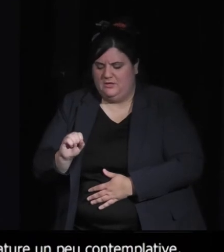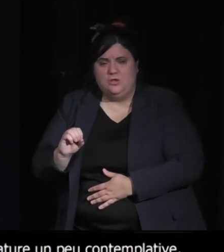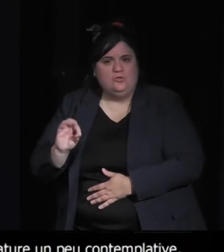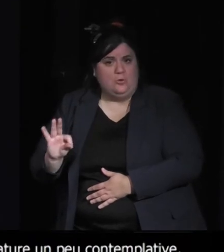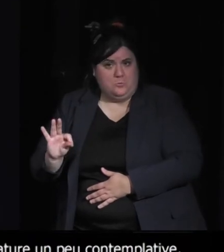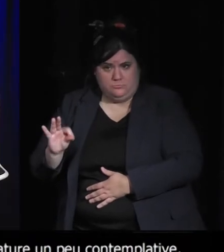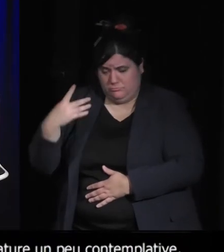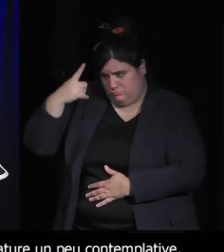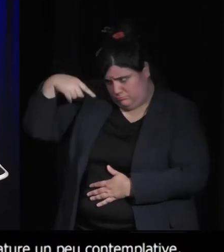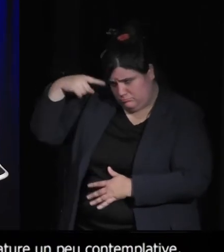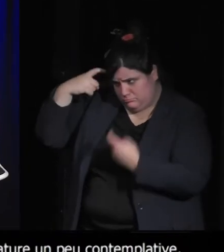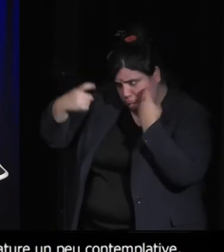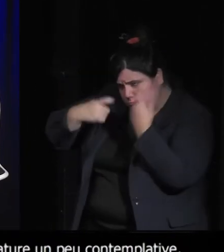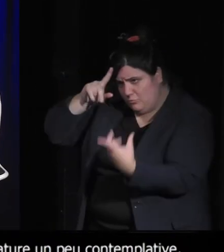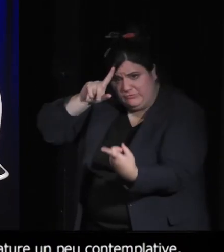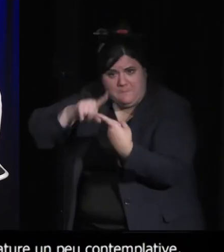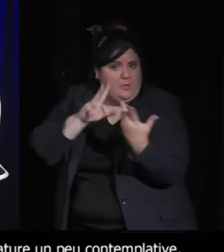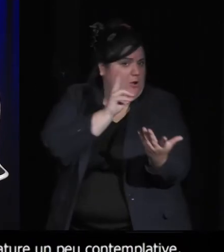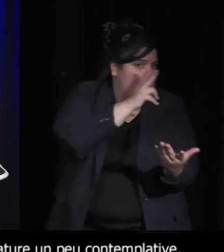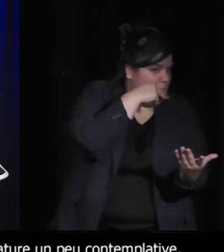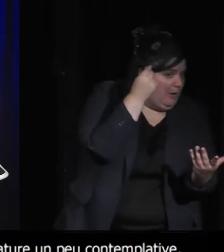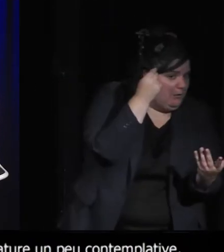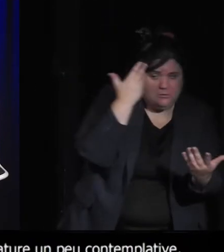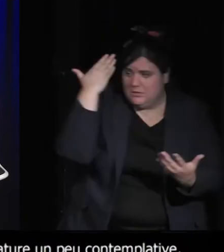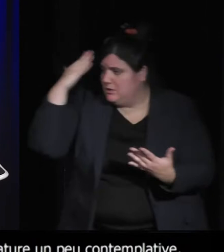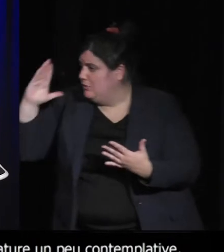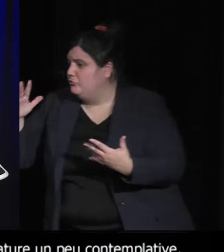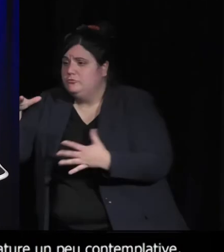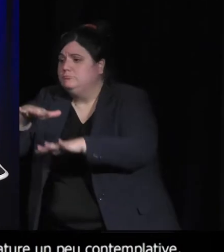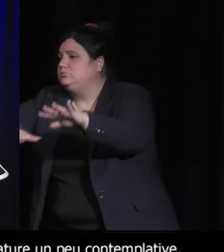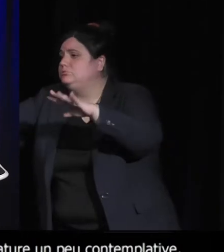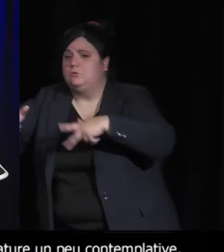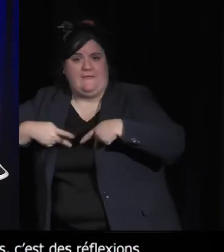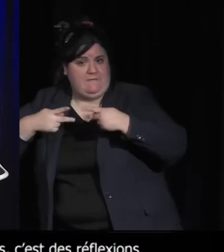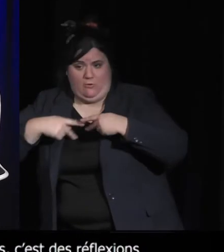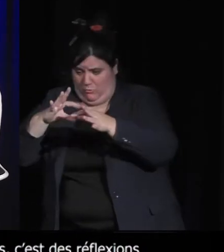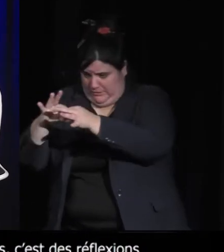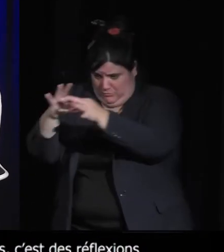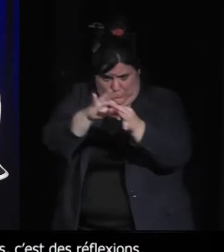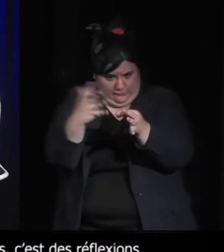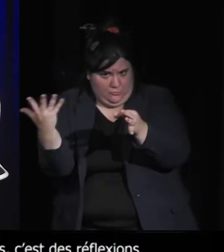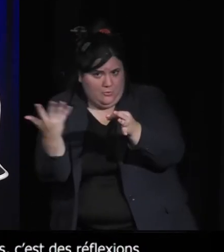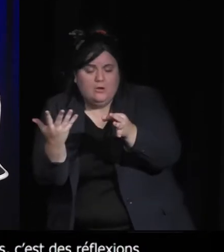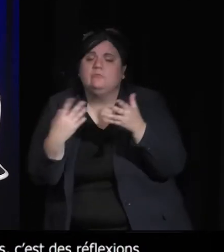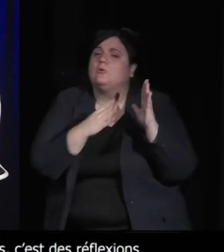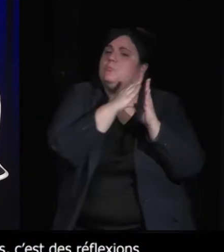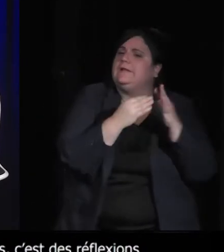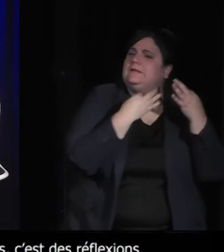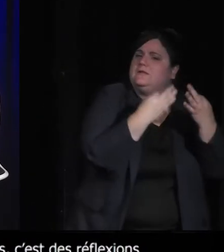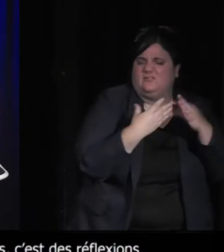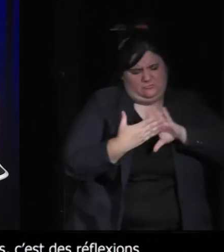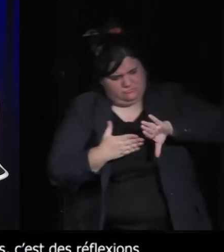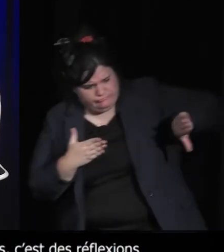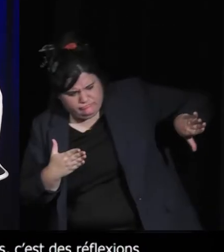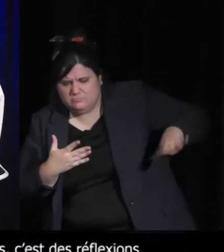qui travaille sur la relation entre les humains et les autres vivants et justement pour échapper au modèle traditionnel de